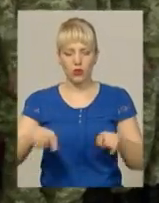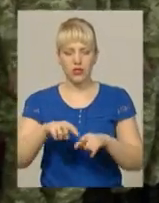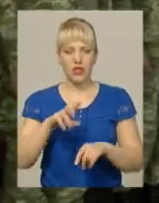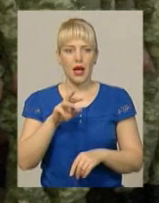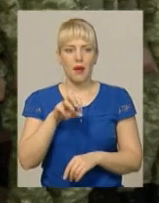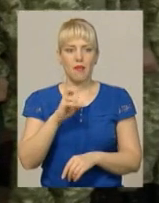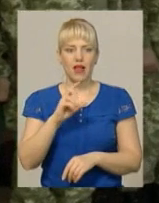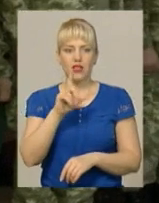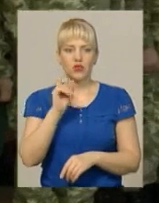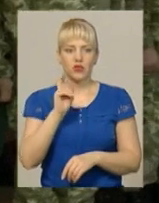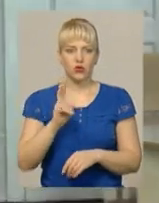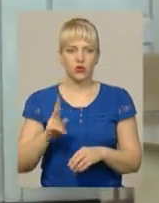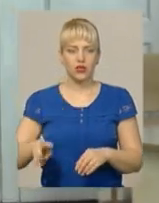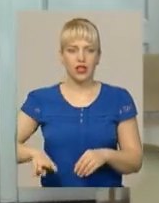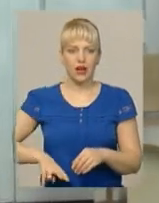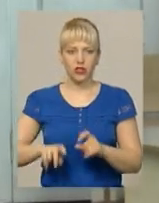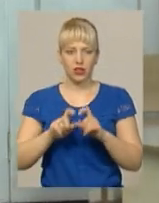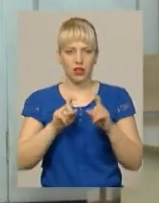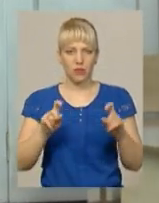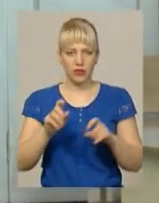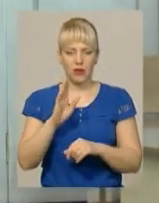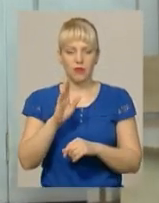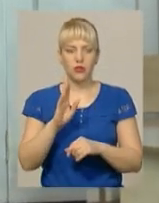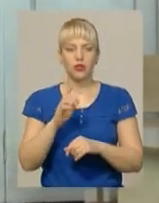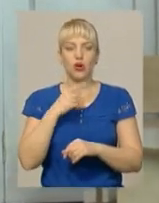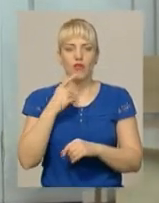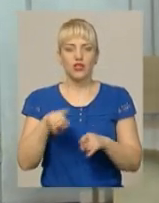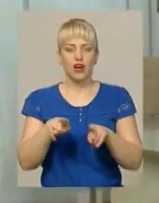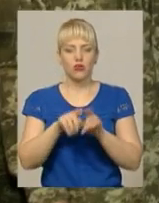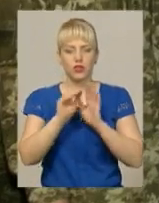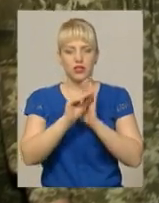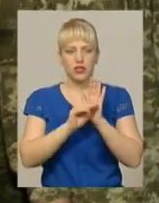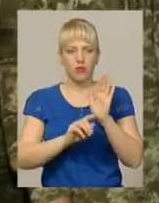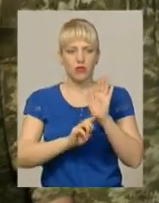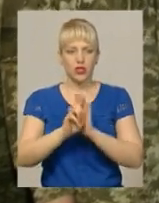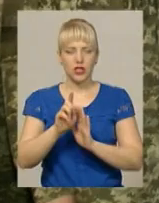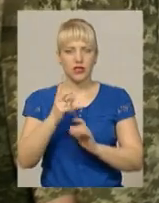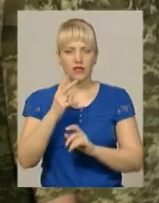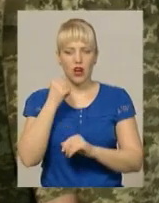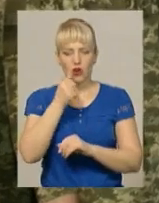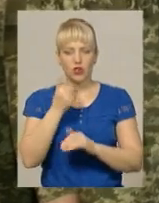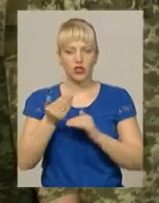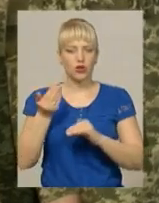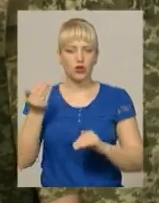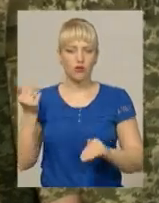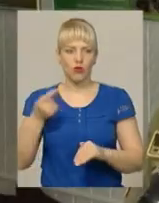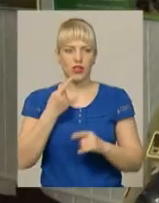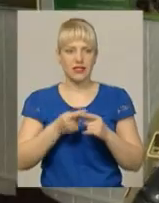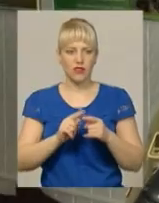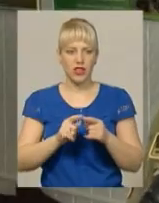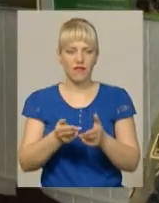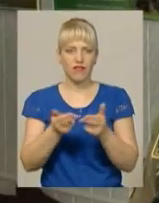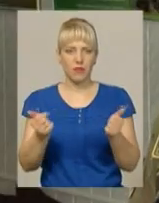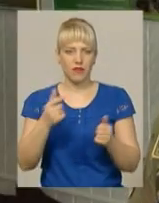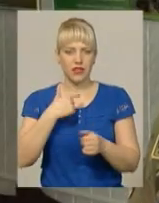складу Адміністрації Держприкордонслужби України Микола Маланчій каже, таку систему започаткували два роки тому і вона себе випродала, каже генерал-майор. «В